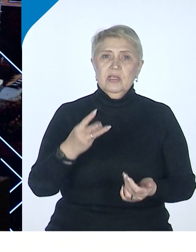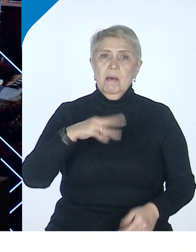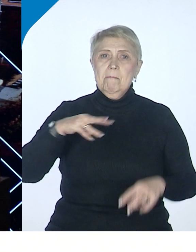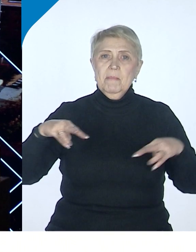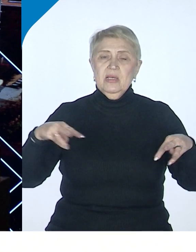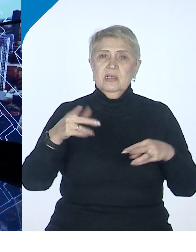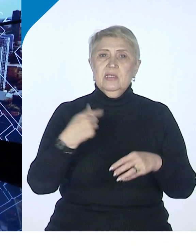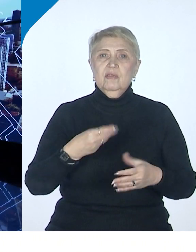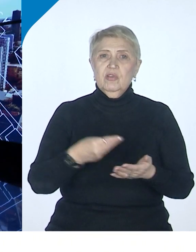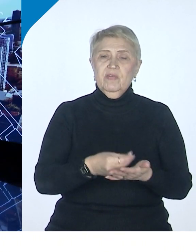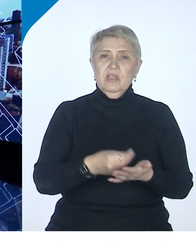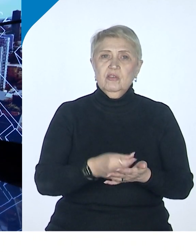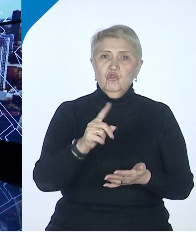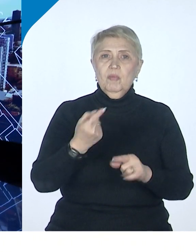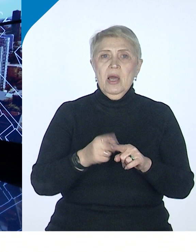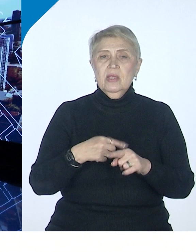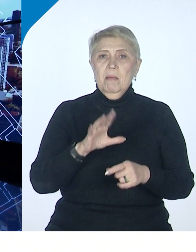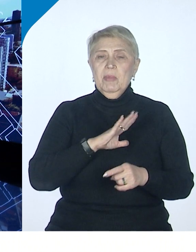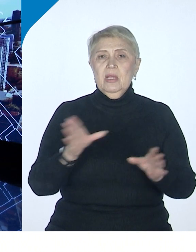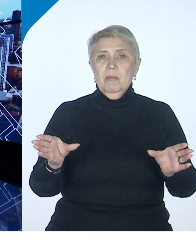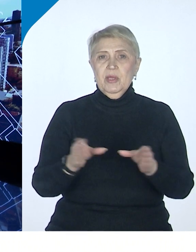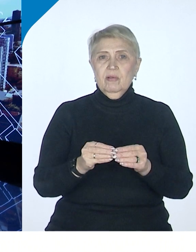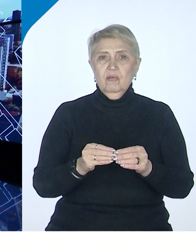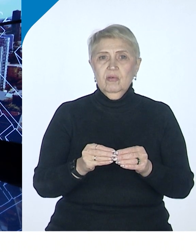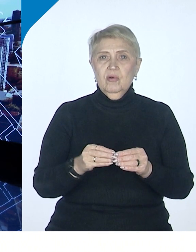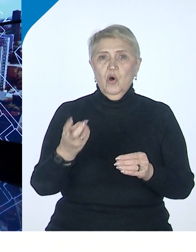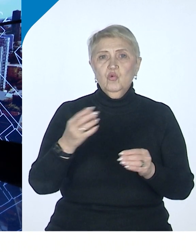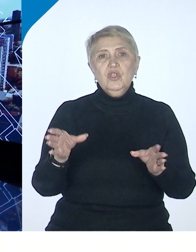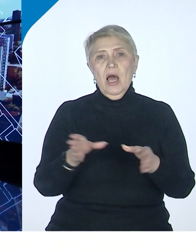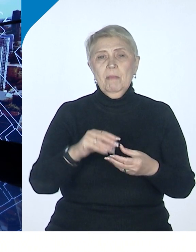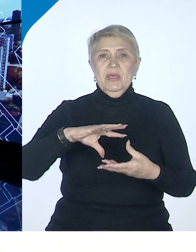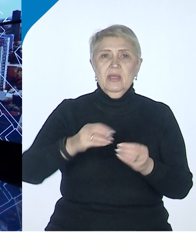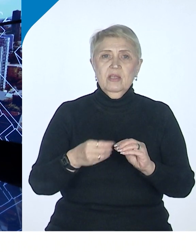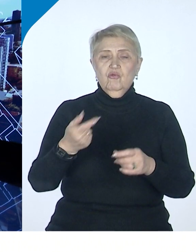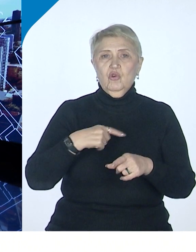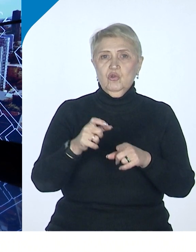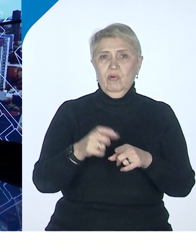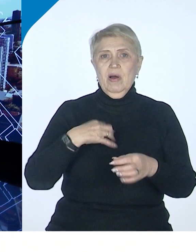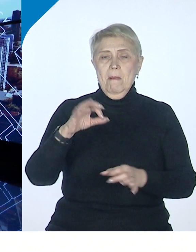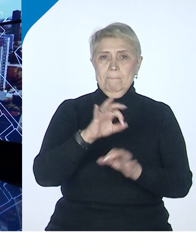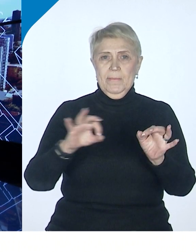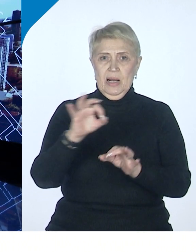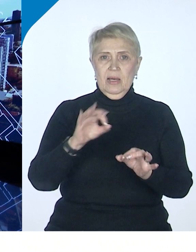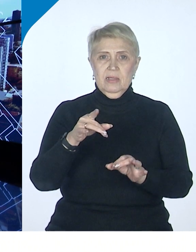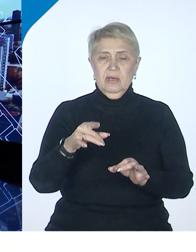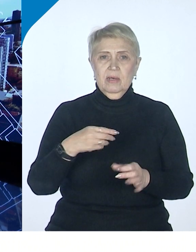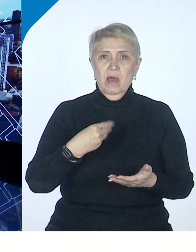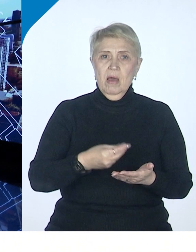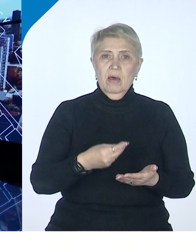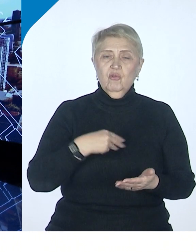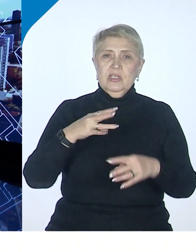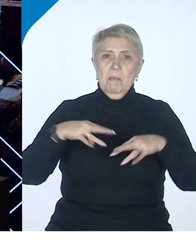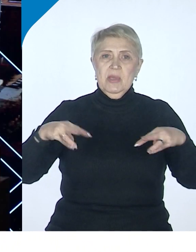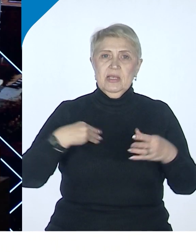финансов, удобнее, чтобы это было объединено словом проекты, ну, финансировать им так удобно. Но у нас министерство финансов вообще-то